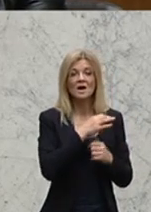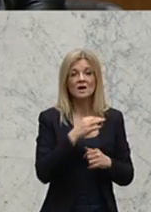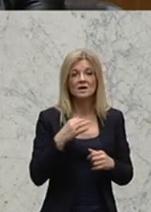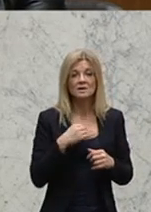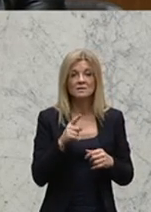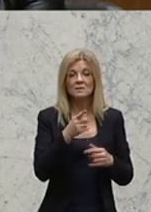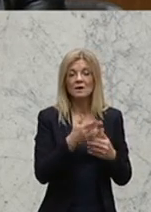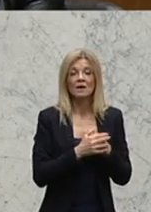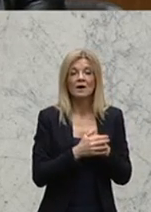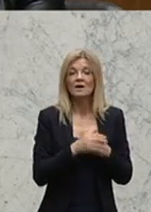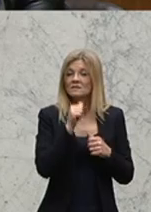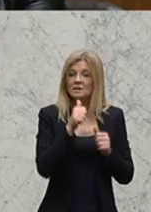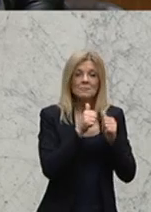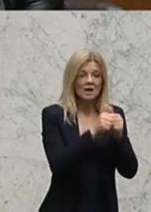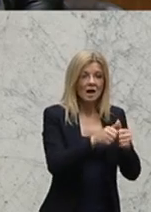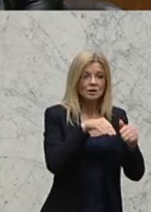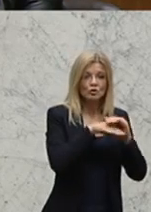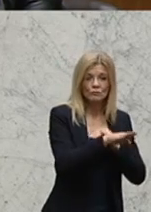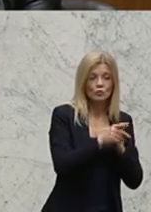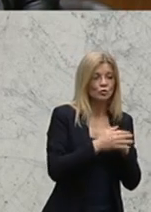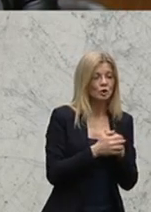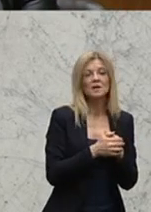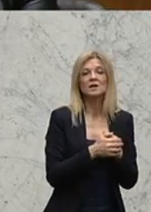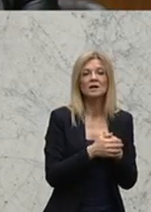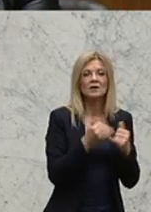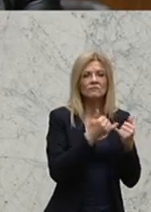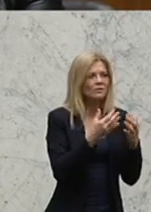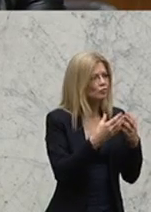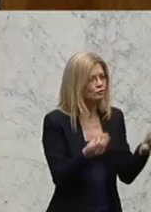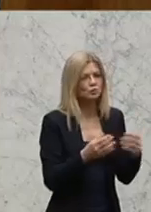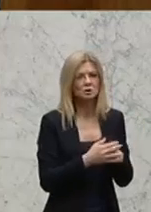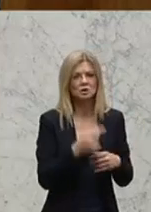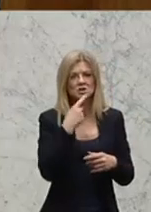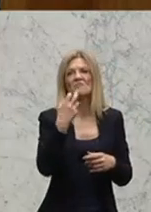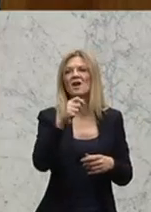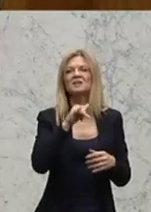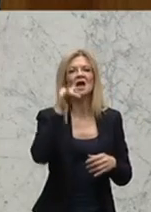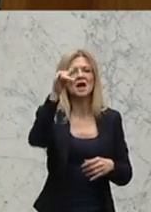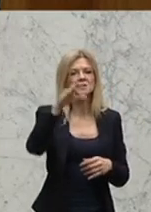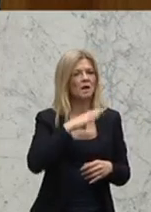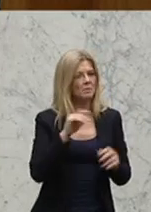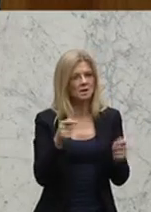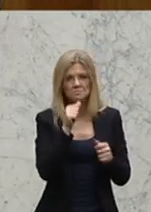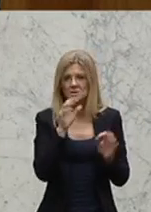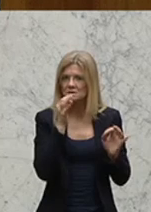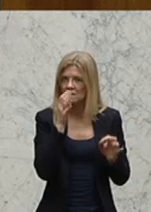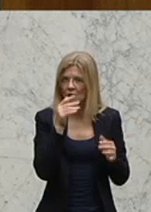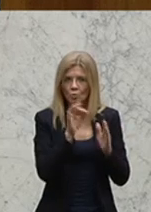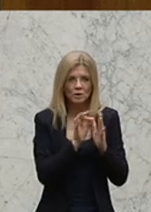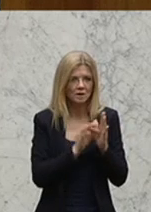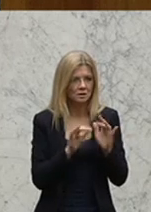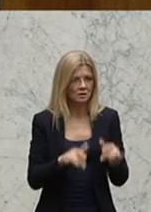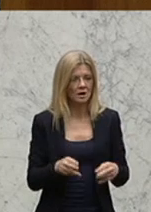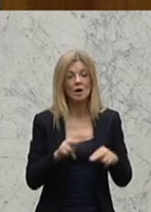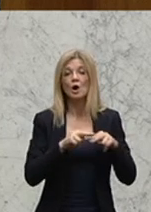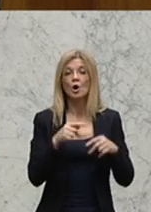plötzlich verloren gegangen sind. Man sagt, sie sind wahrscheinlich weitergereist, aber es gibt keine näheren Daten. Und unser Bundeskanzler betont auch immer